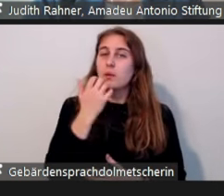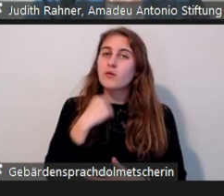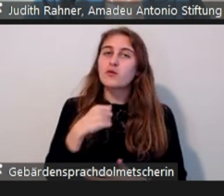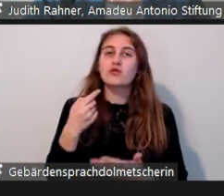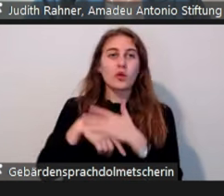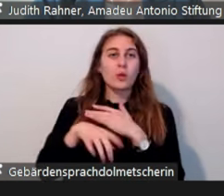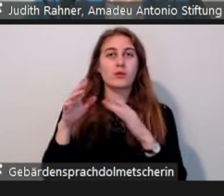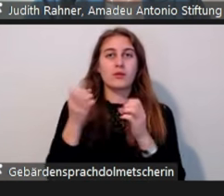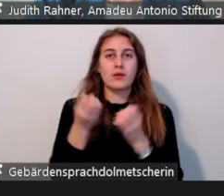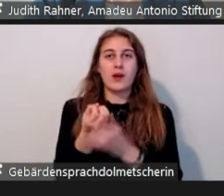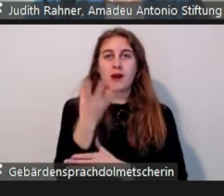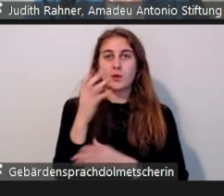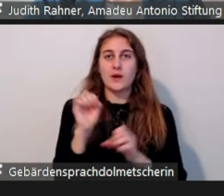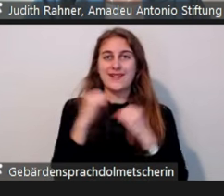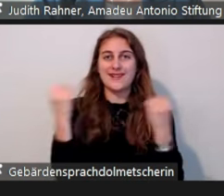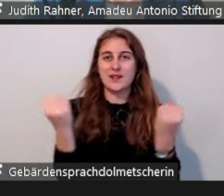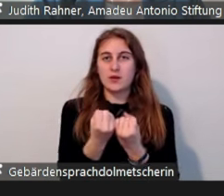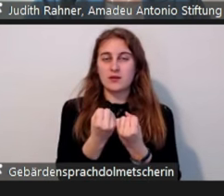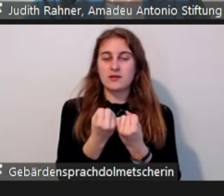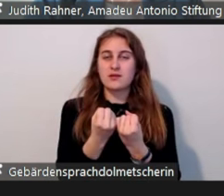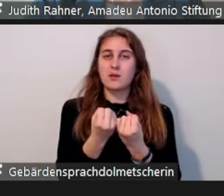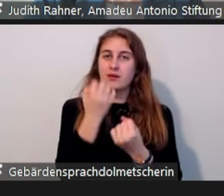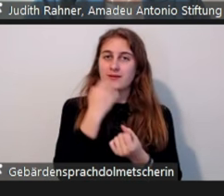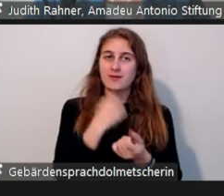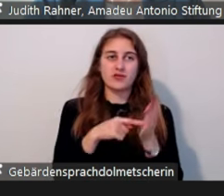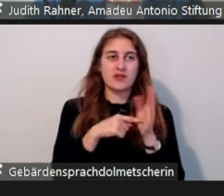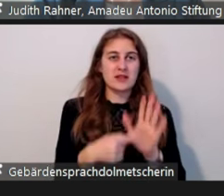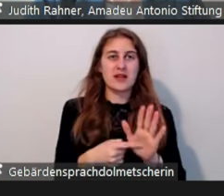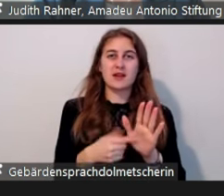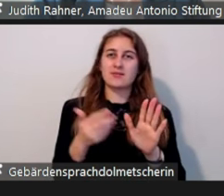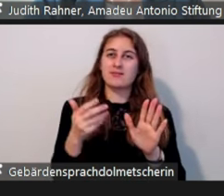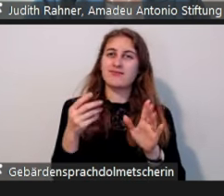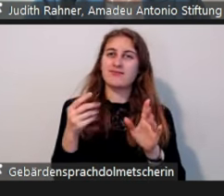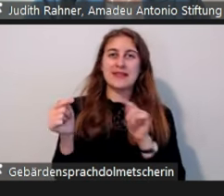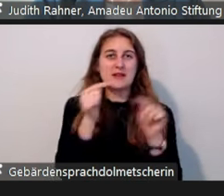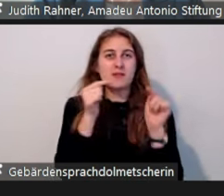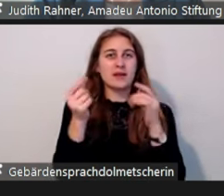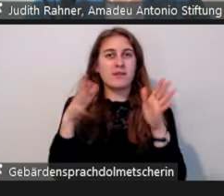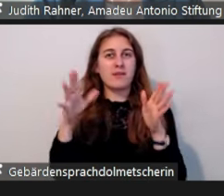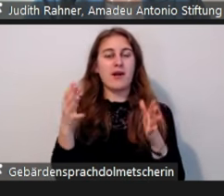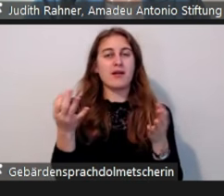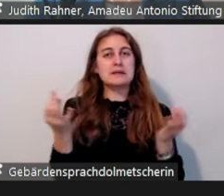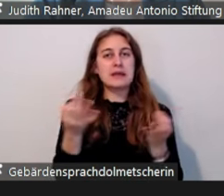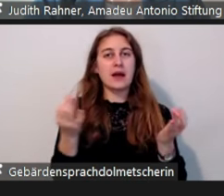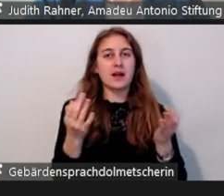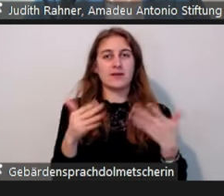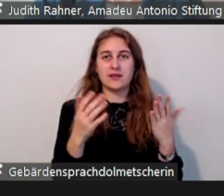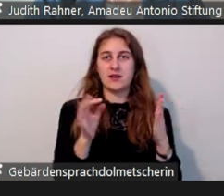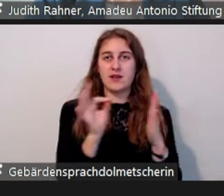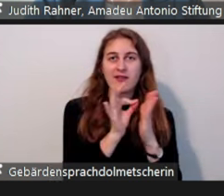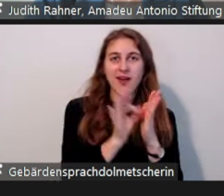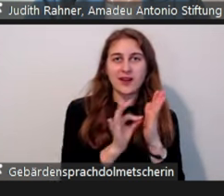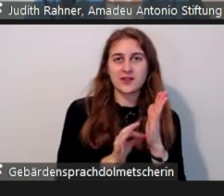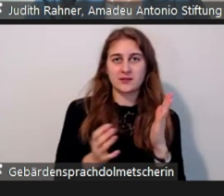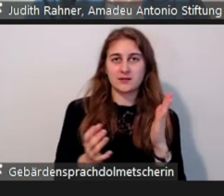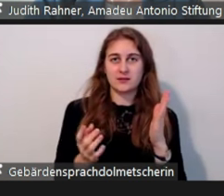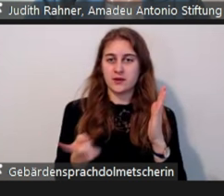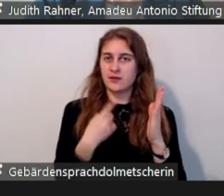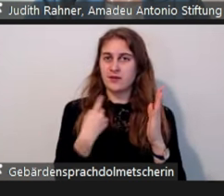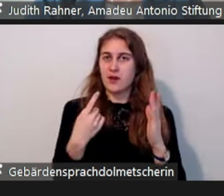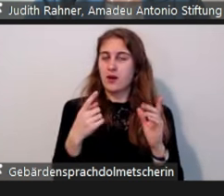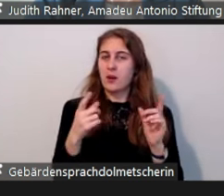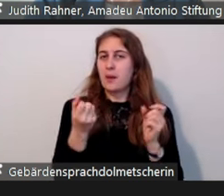eine Versachlichung in der Debatte einzuführen und wirklich ja sichtbar machen, wir haben uns da nicht zensiert oder wir stellen wirklich alle